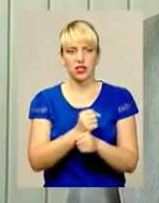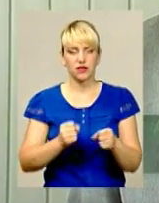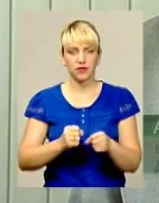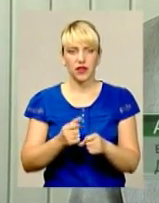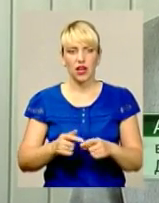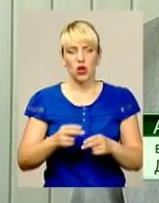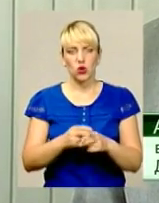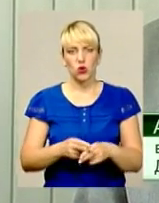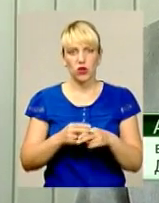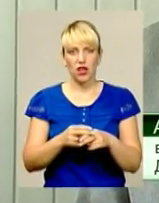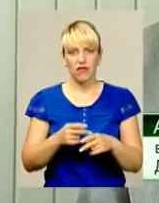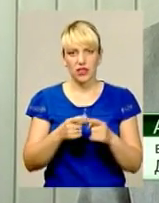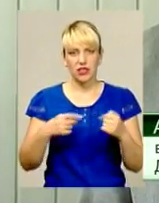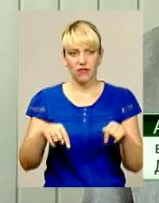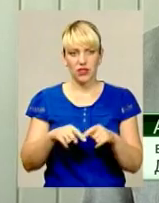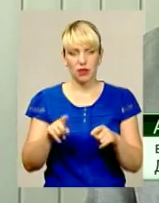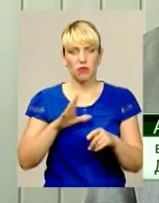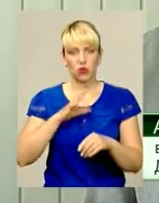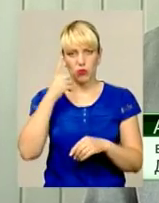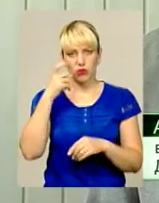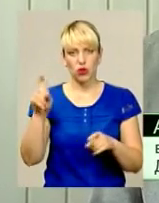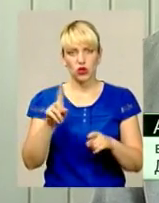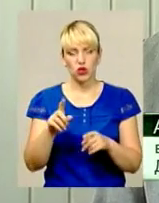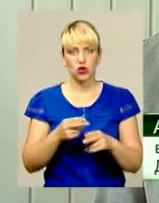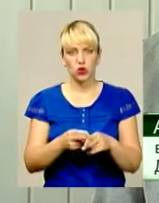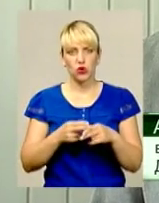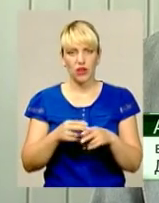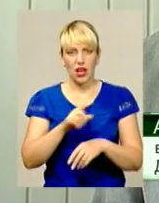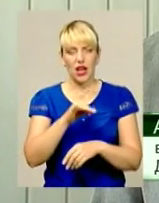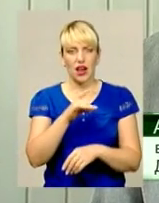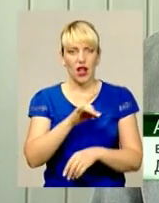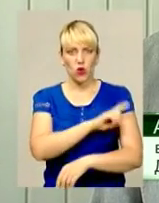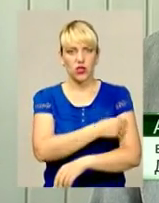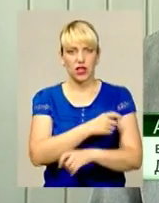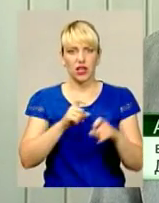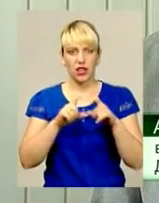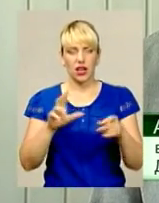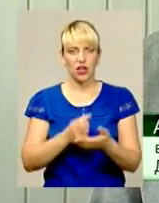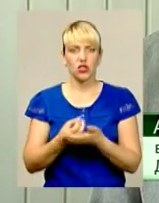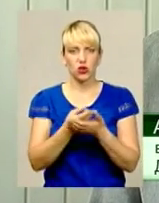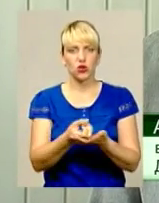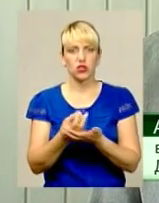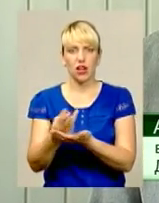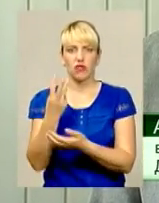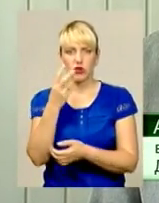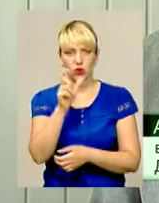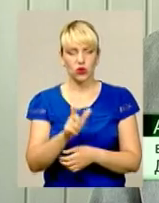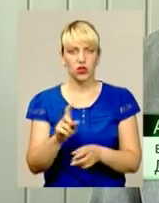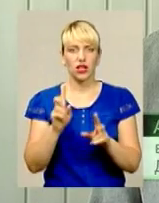поступило повідомлення про те, що на приймальний покій Донов'яцької районної лікарні доставлено трьох потерпілих, які отримали